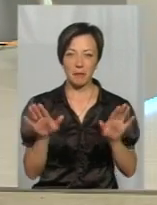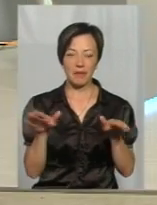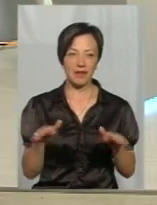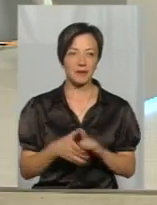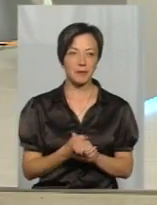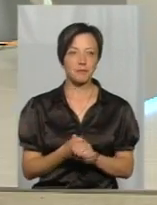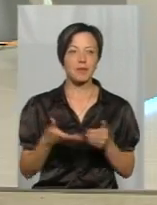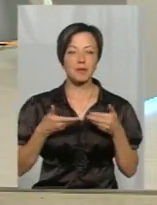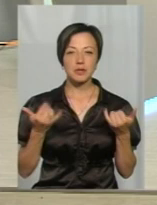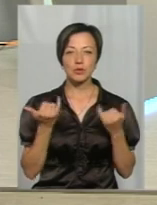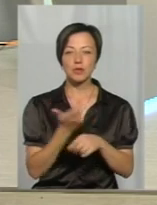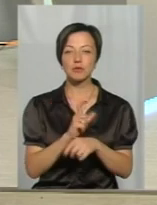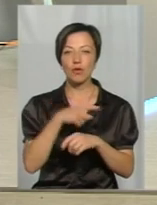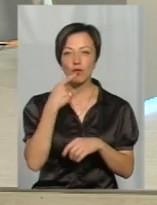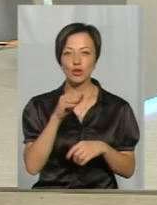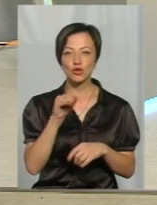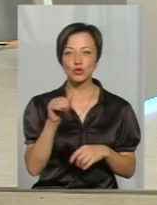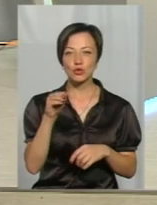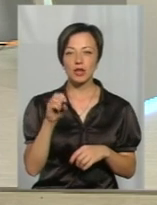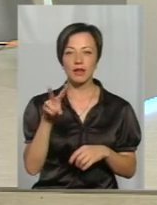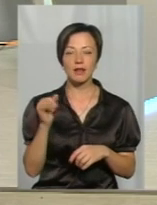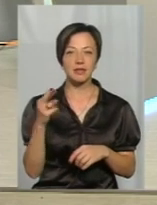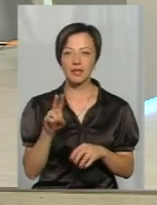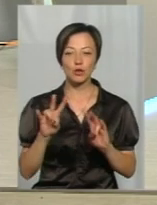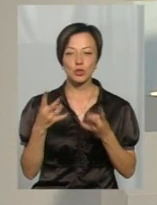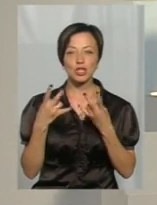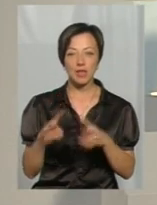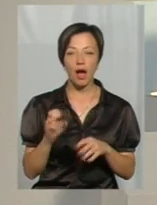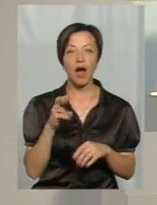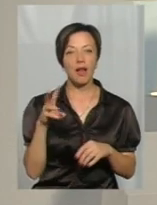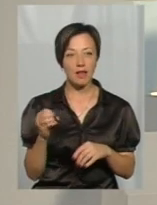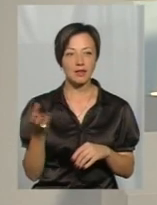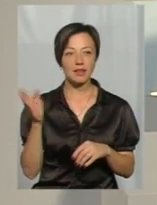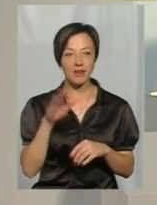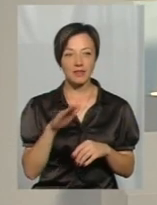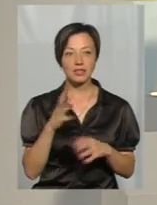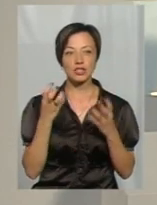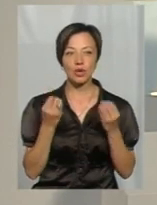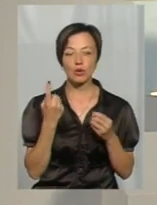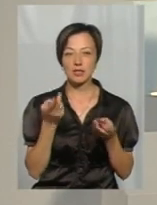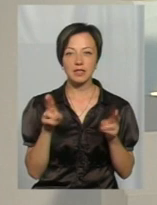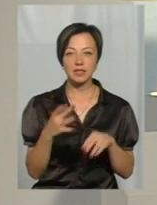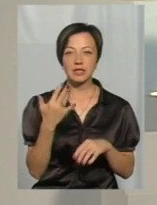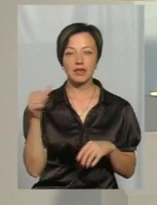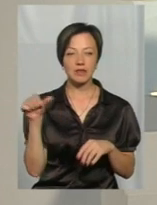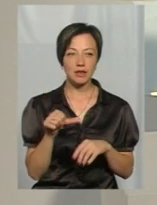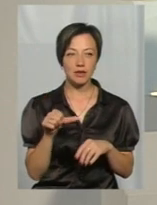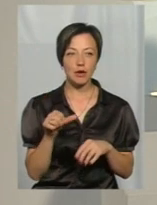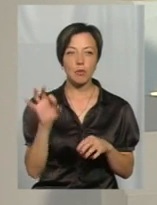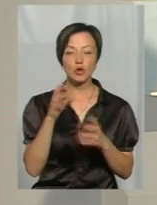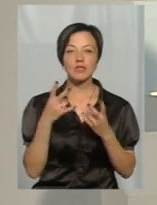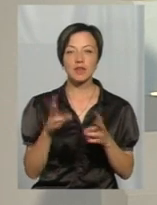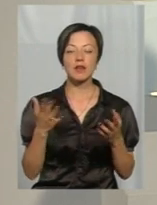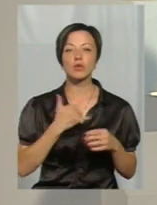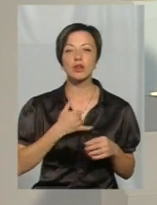Ясно. Ми більше сьогодні говоримо про те, що жулиці не дуже шкідливі, а все ж таки, давайте, лишається кілька хвилин про шкідливих.